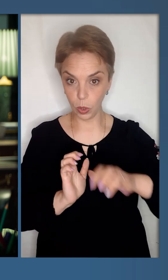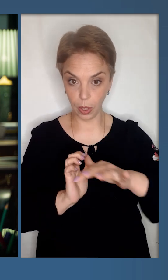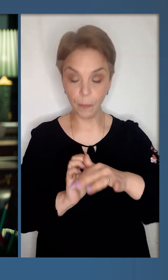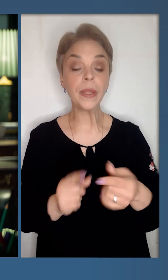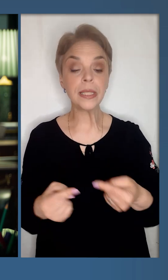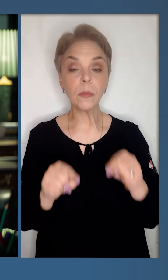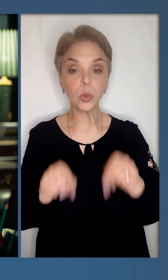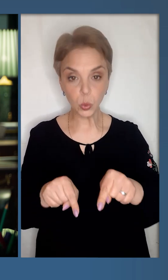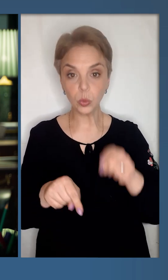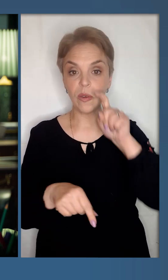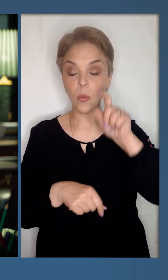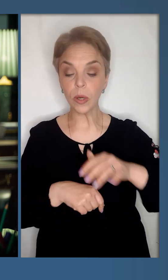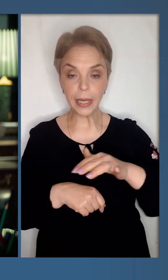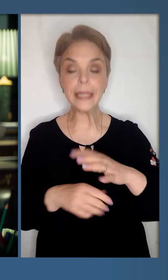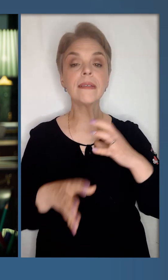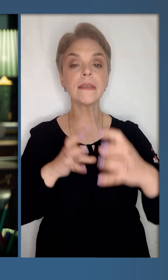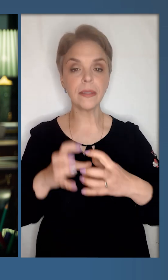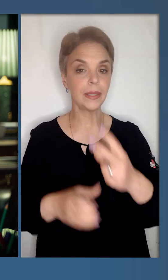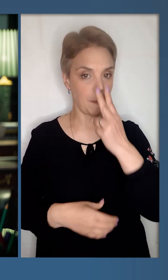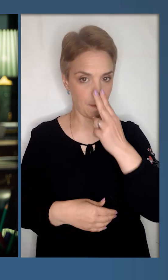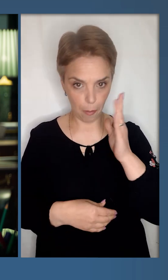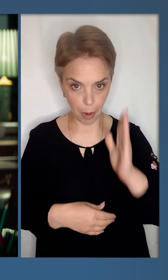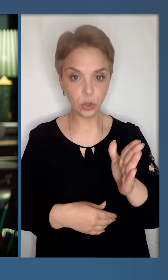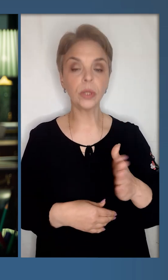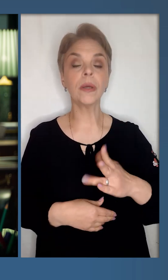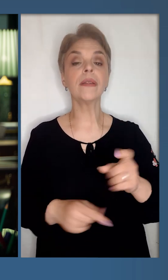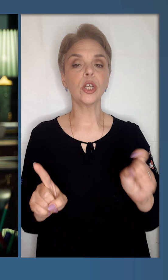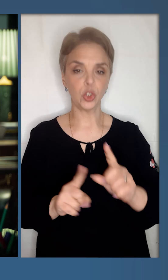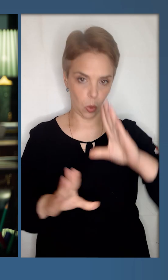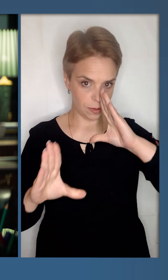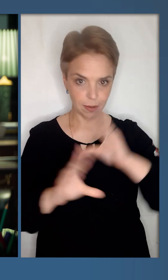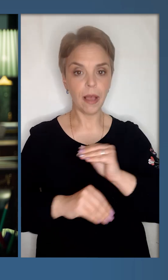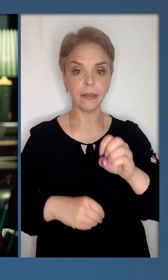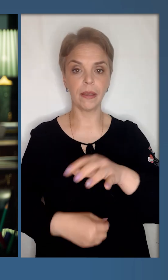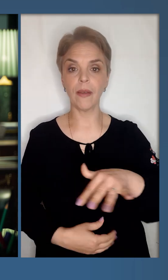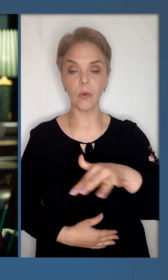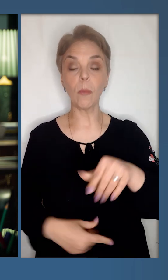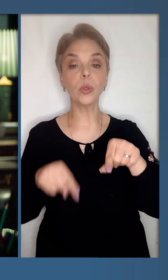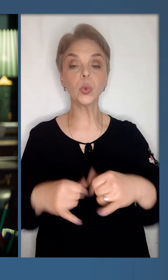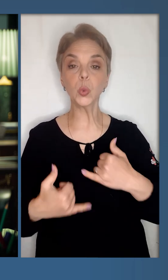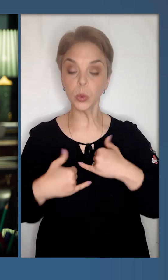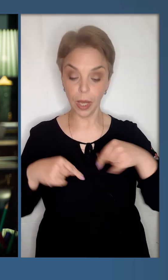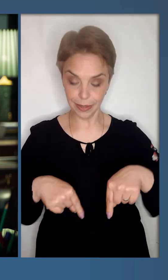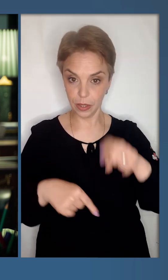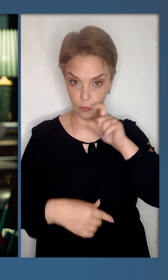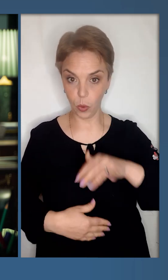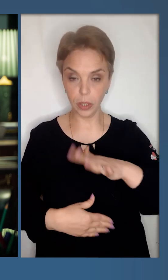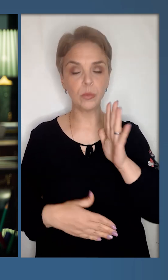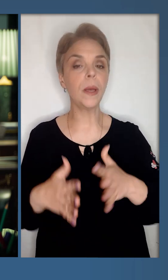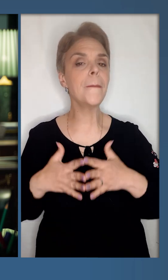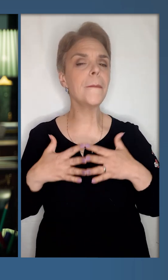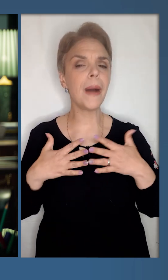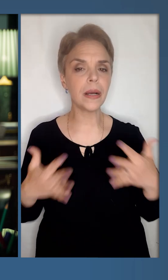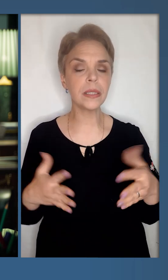Україною. Саме тут, в Україні, світ бачитиме, на що здатна Європа. Тут у нас, в Україні,